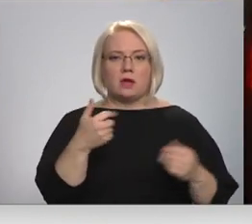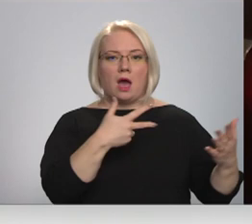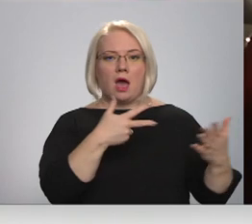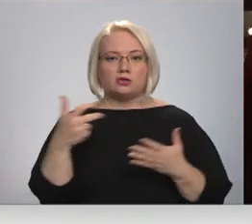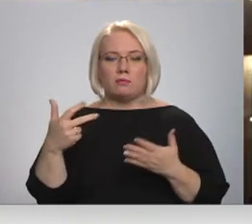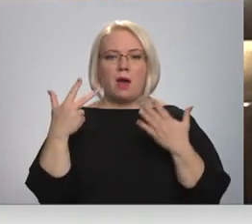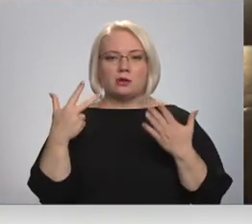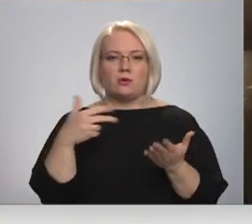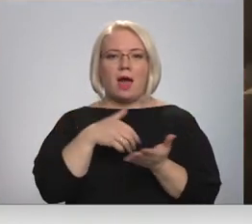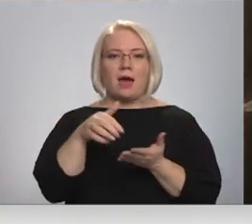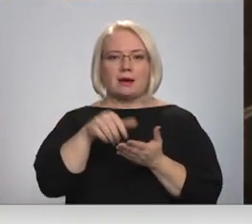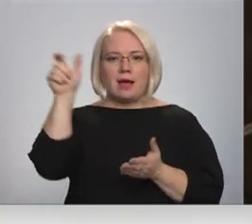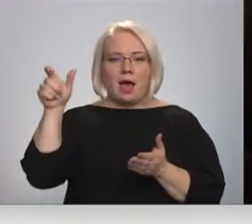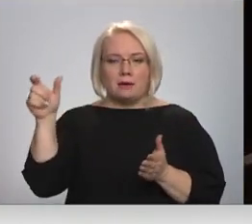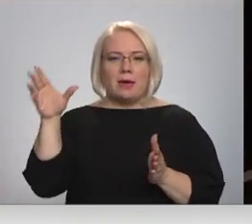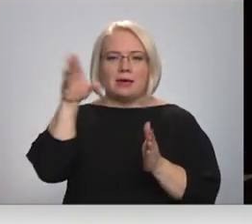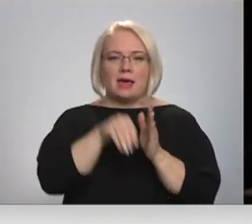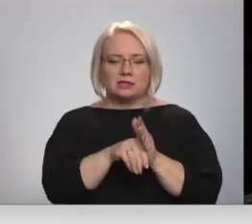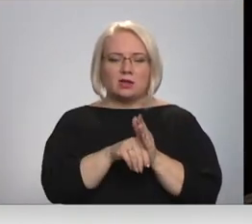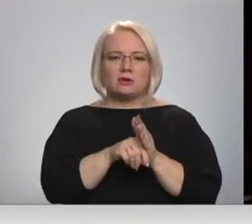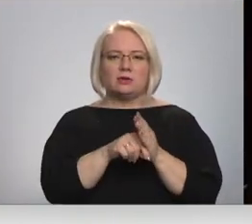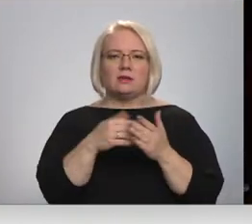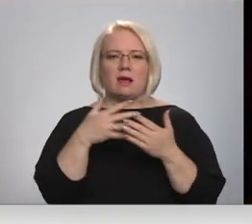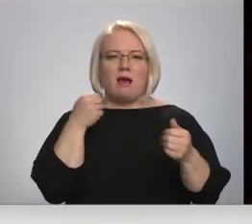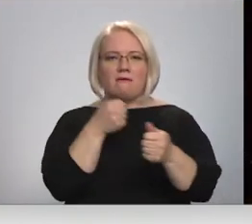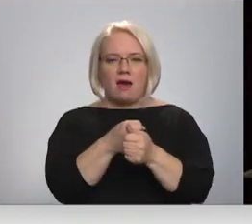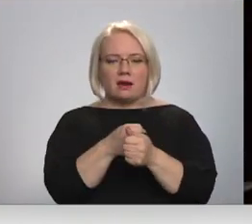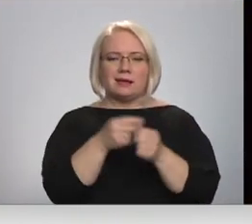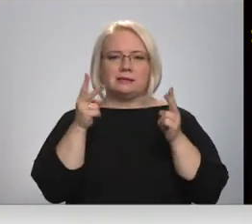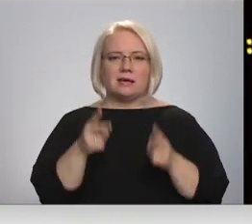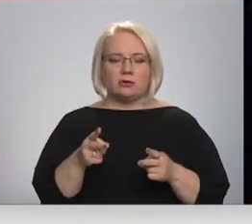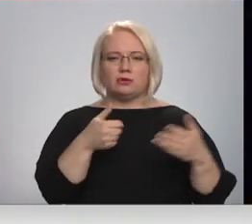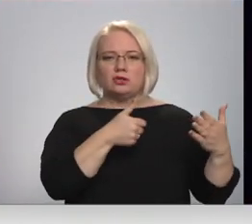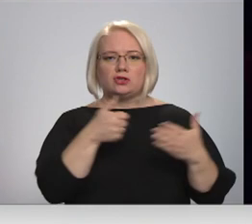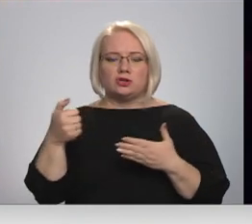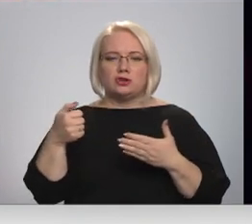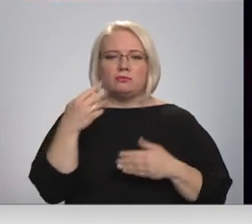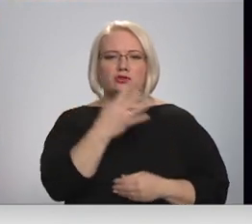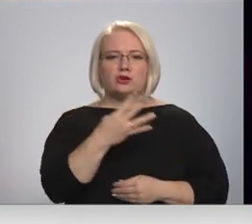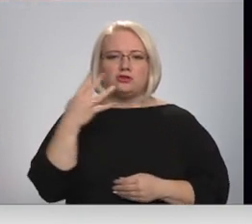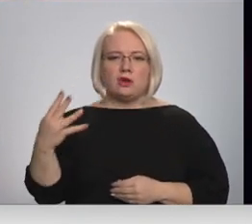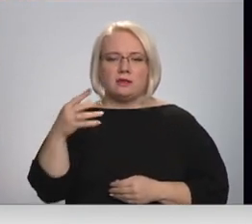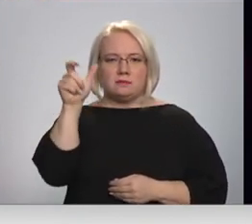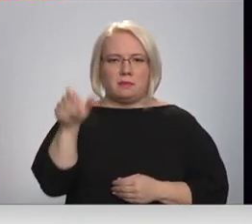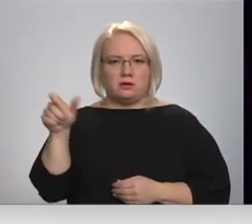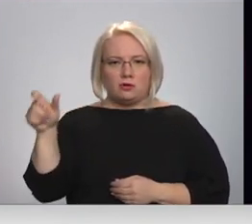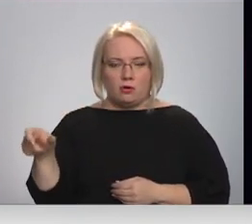ar gājajiem iesaistītos ceļu satiksmes negadījumos cietušas 644 personas.